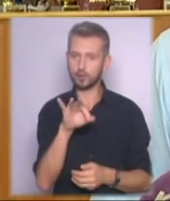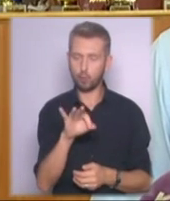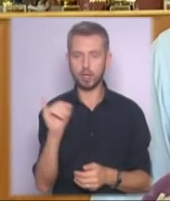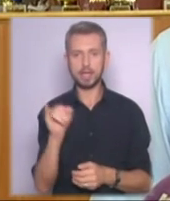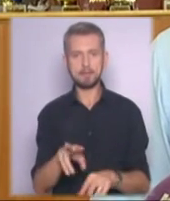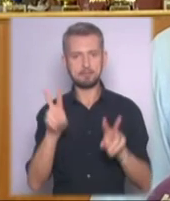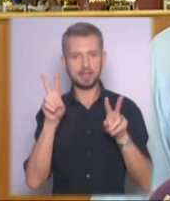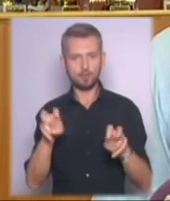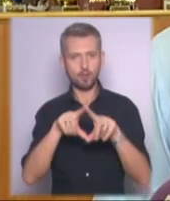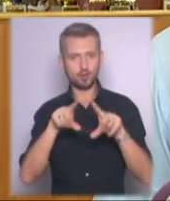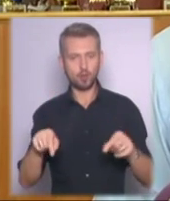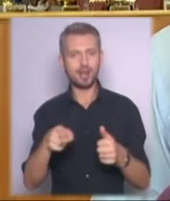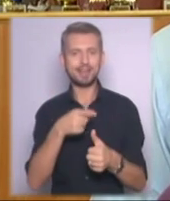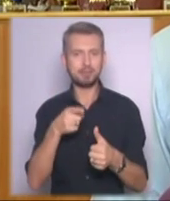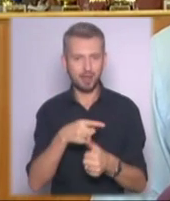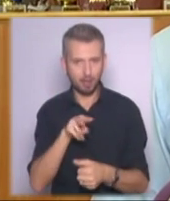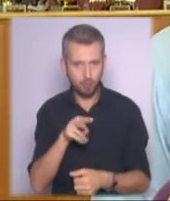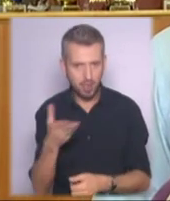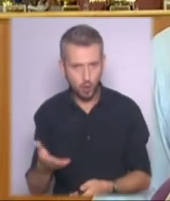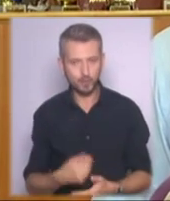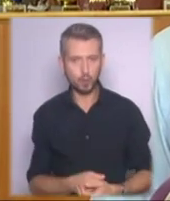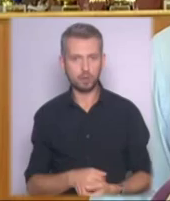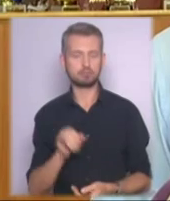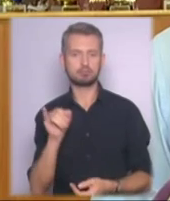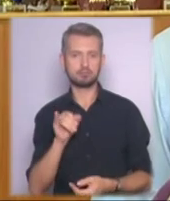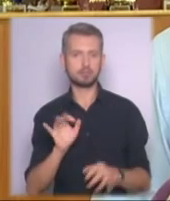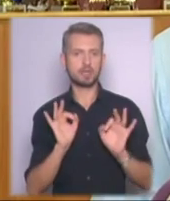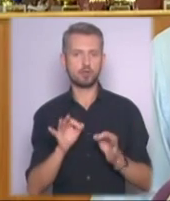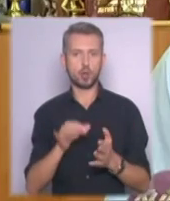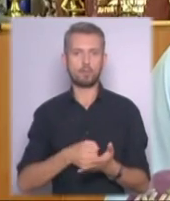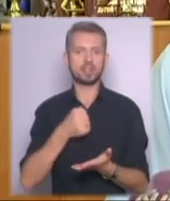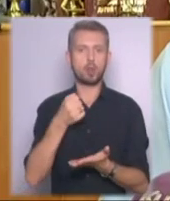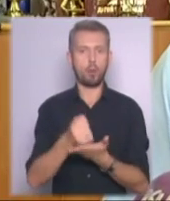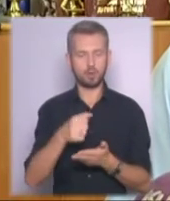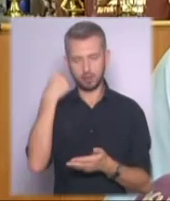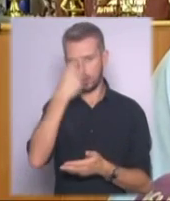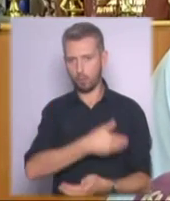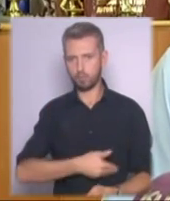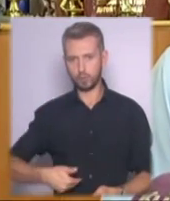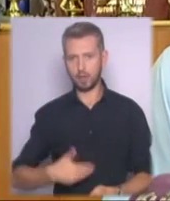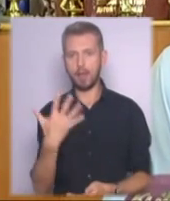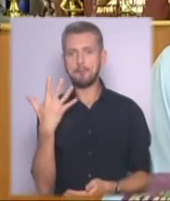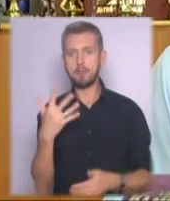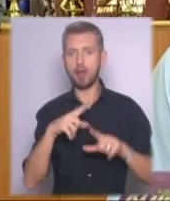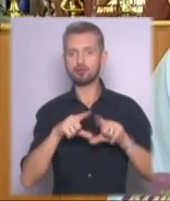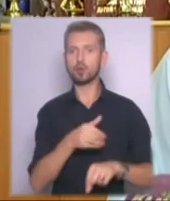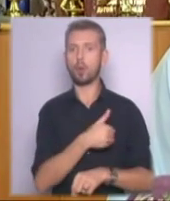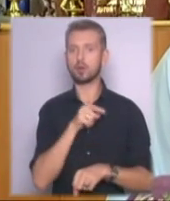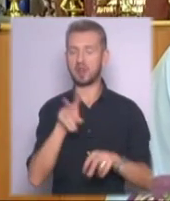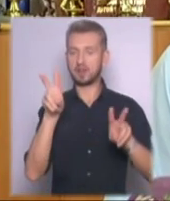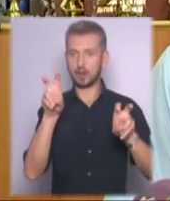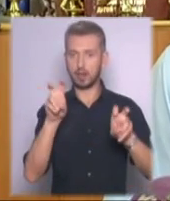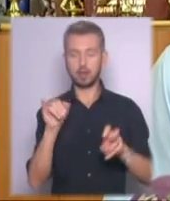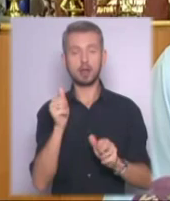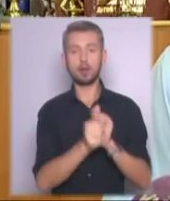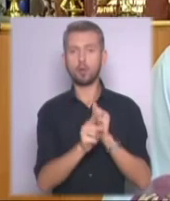школі ім'я Лобановського, і, звичайно, встановлення бюста. П'ять шкіл претендувало на це звання, і